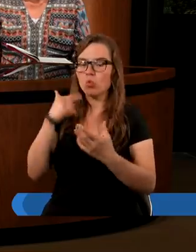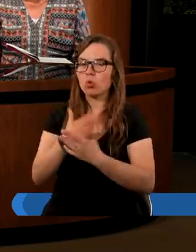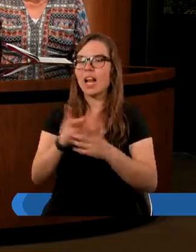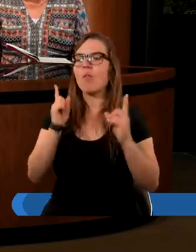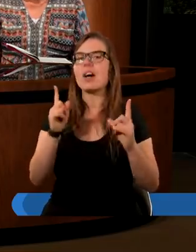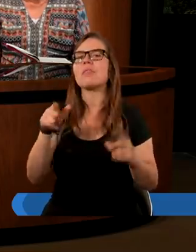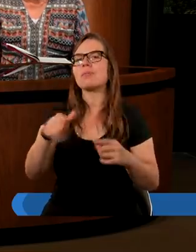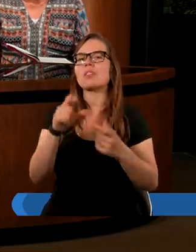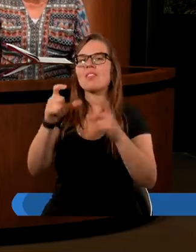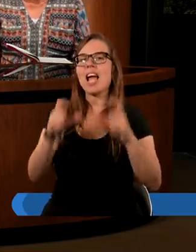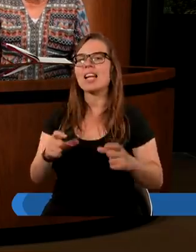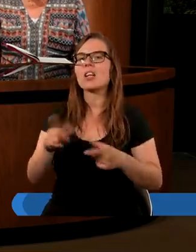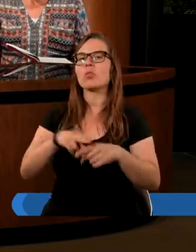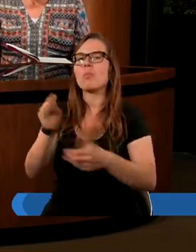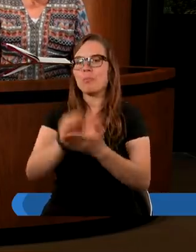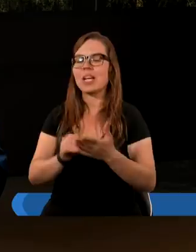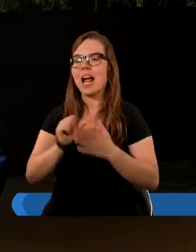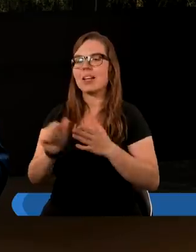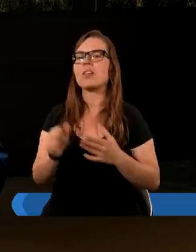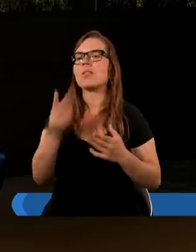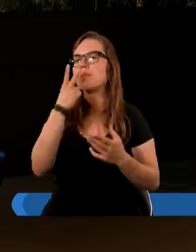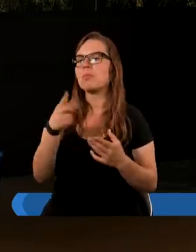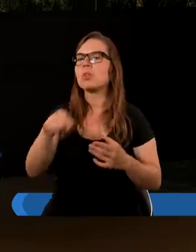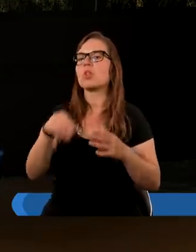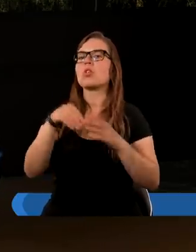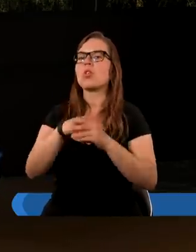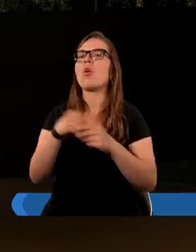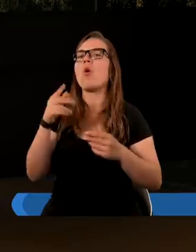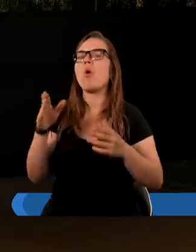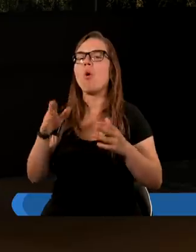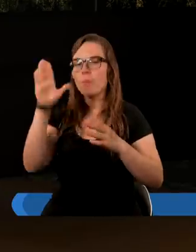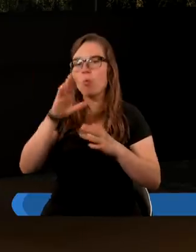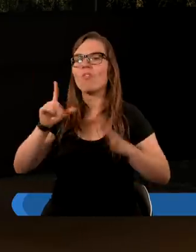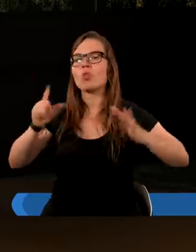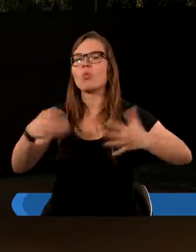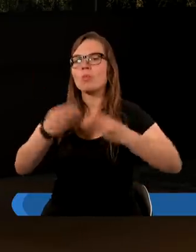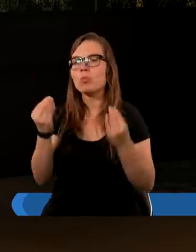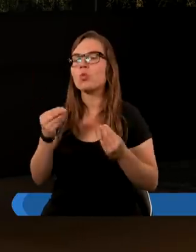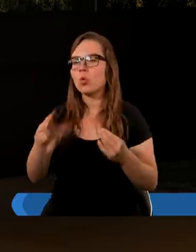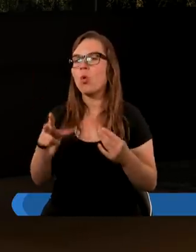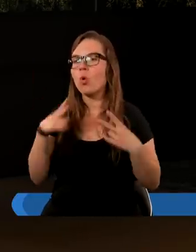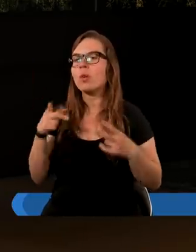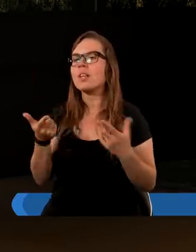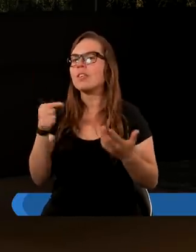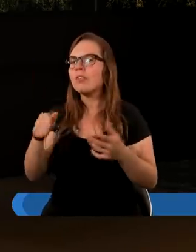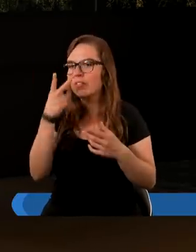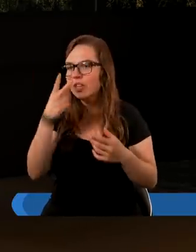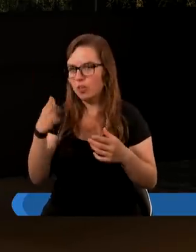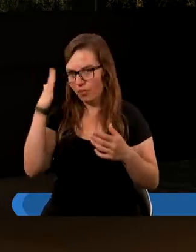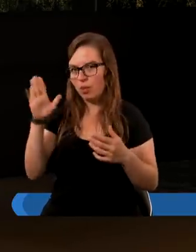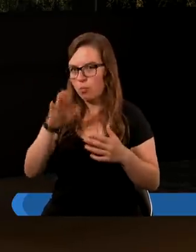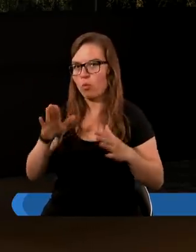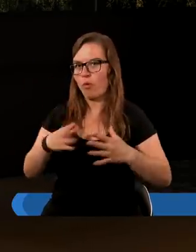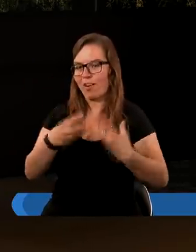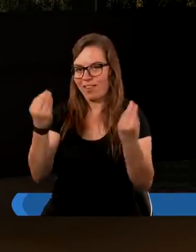Zobaczcie, w drugim wersecie, który był czytany, i ukończył Bóg w siódmym dniu, czyli my wiemy, że Pan